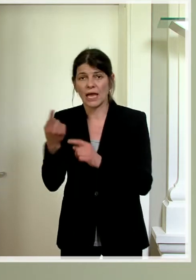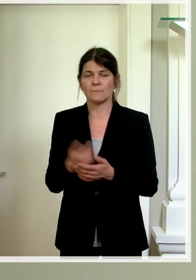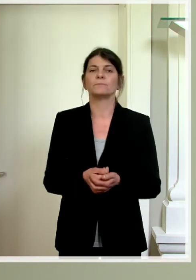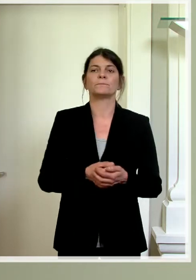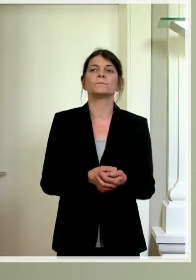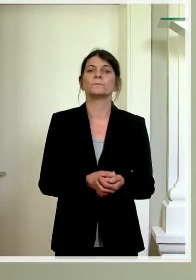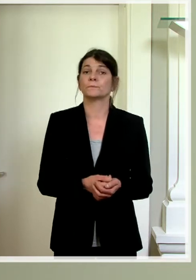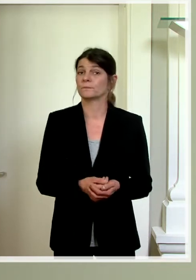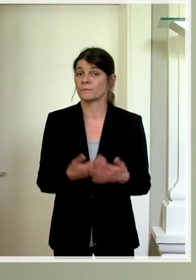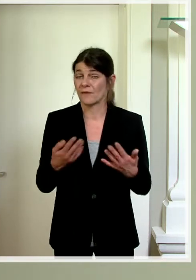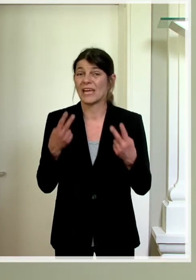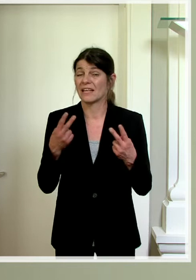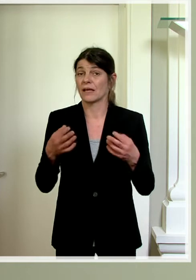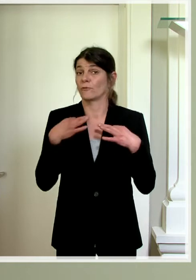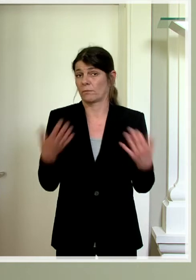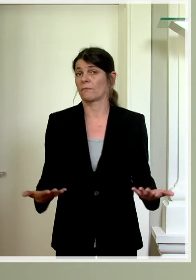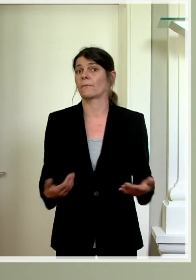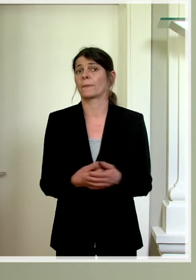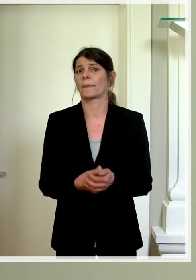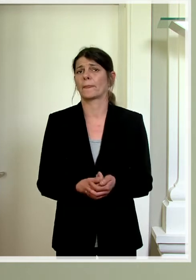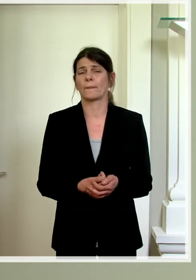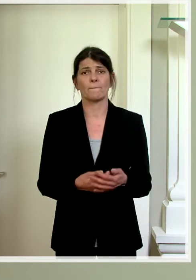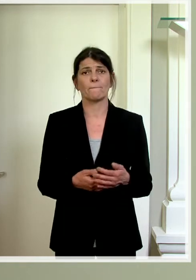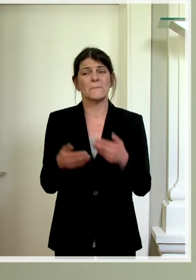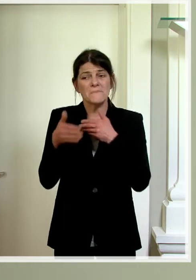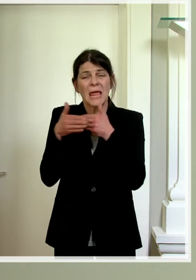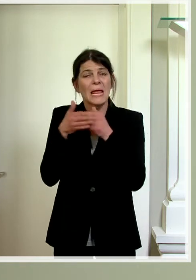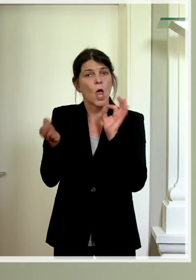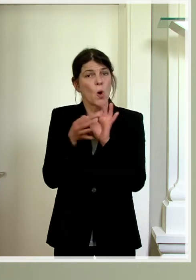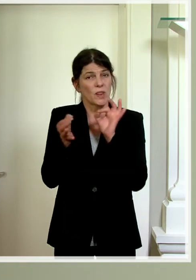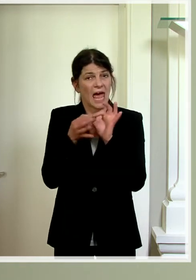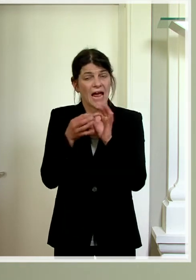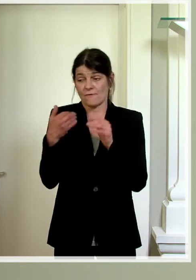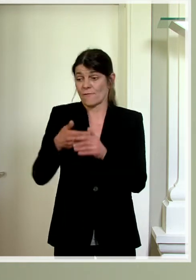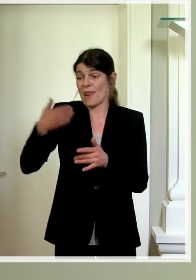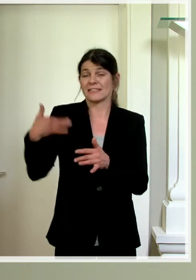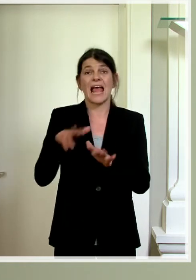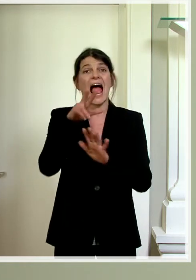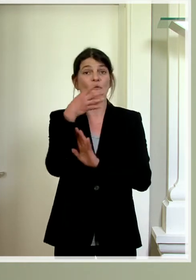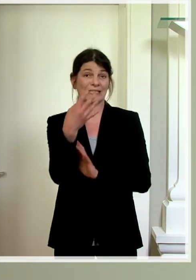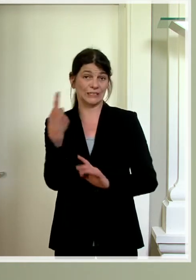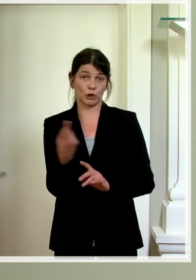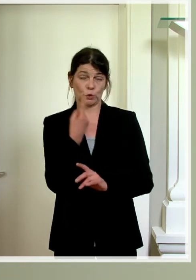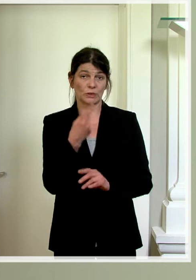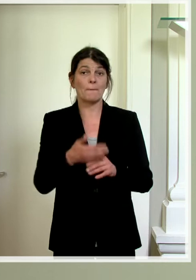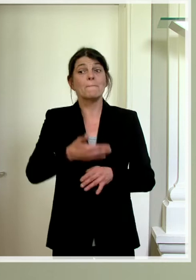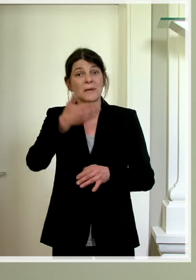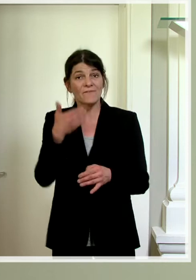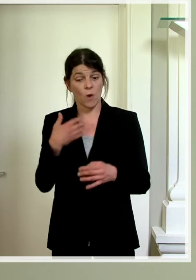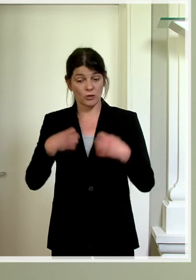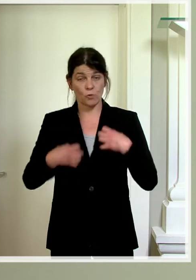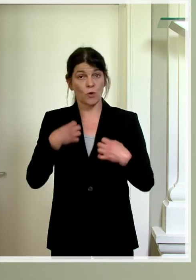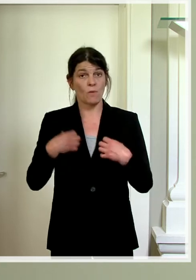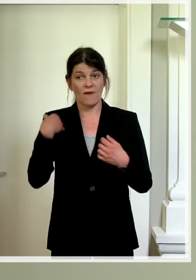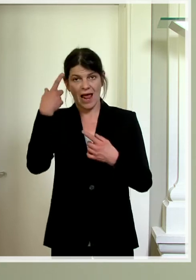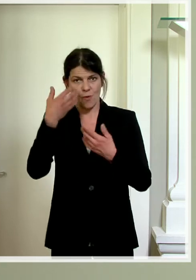Wichtig ist, die engen Kontakte der letzten 48 Stunden vor Ausbruch der Symptome